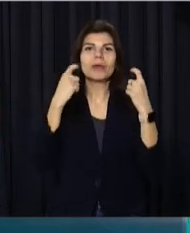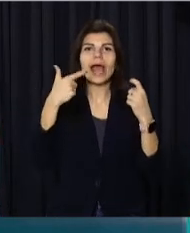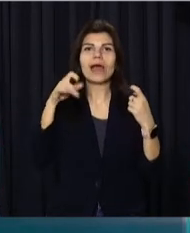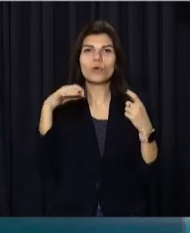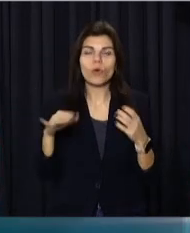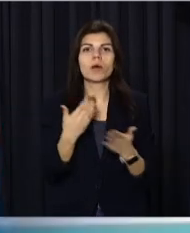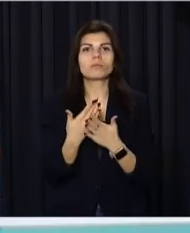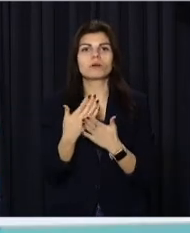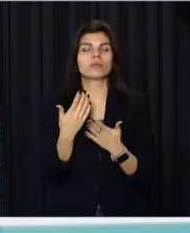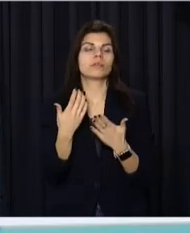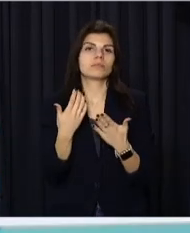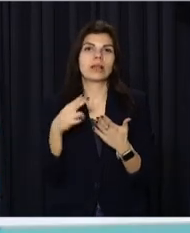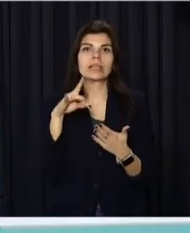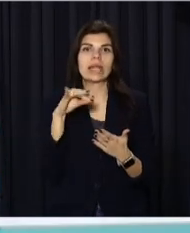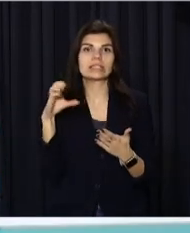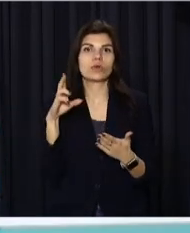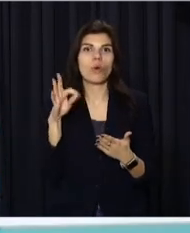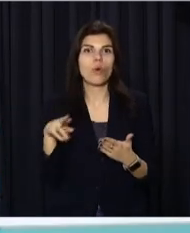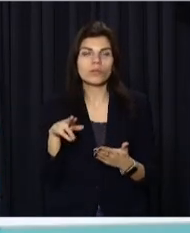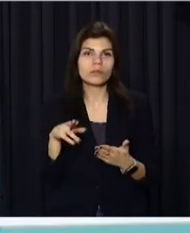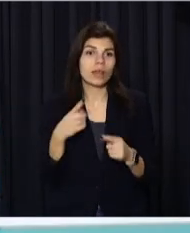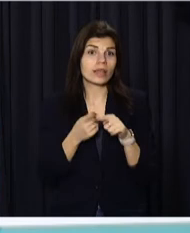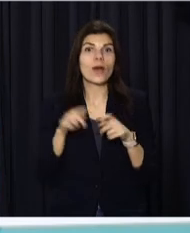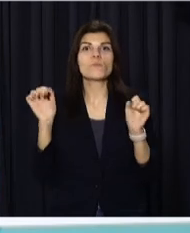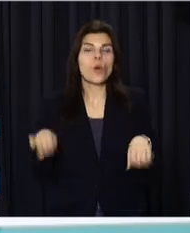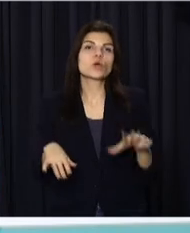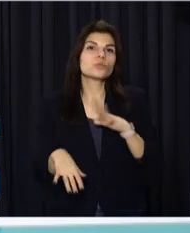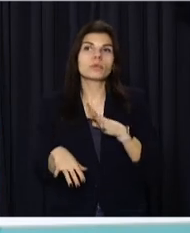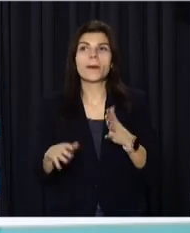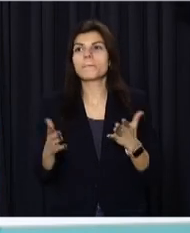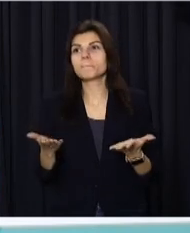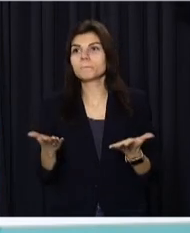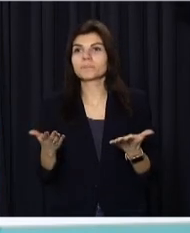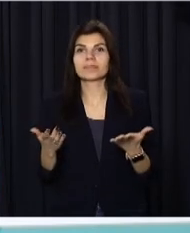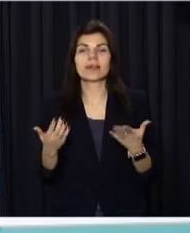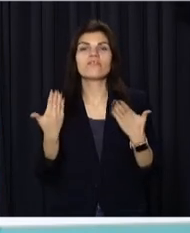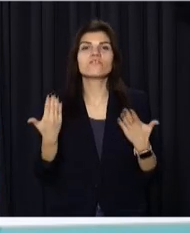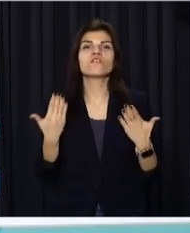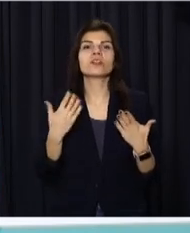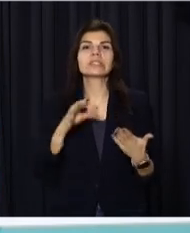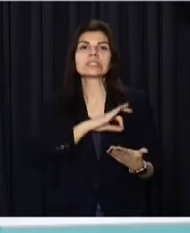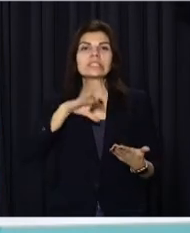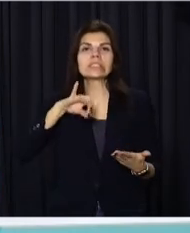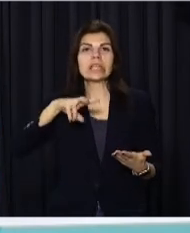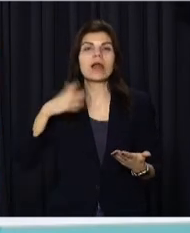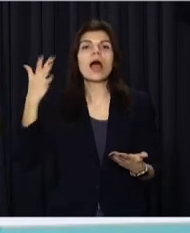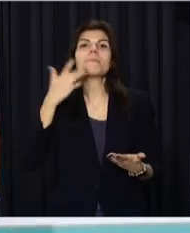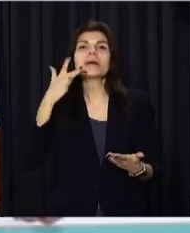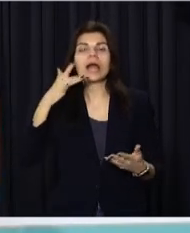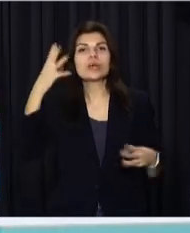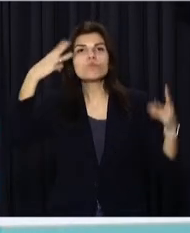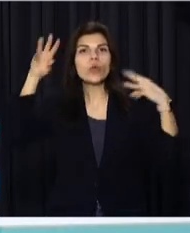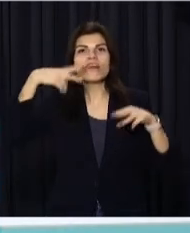дрес-коди. Це можуть бути в стилі американської моди 20-х